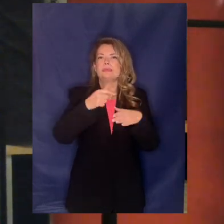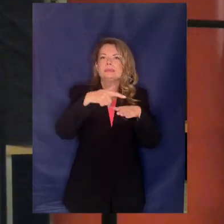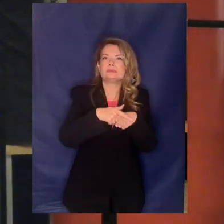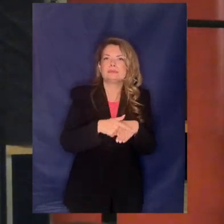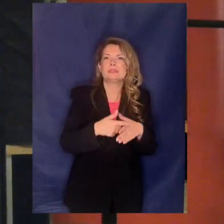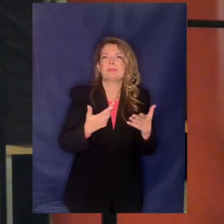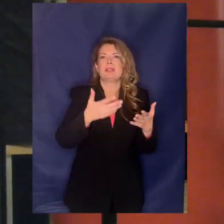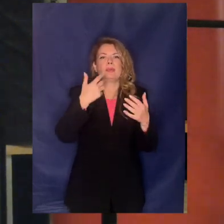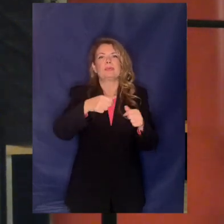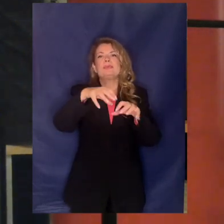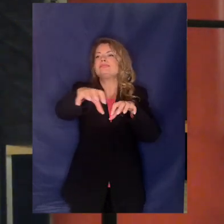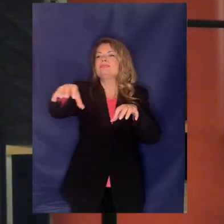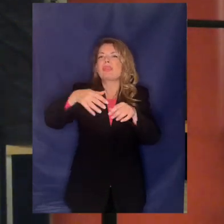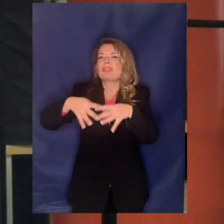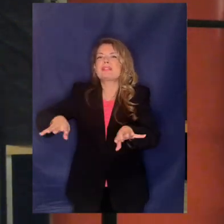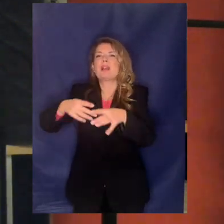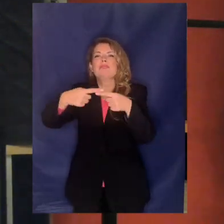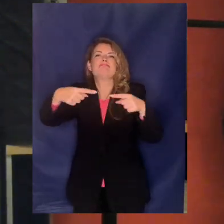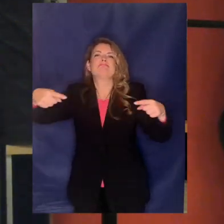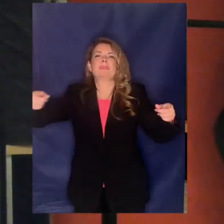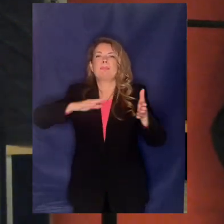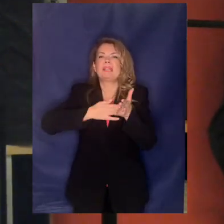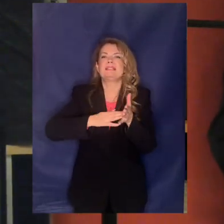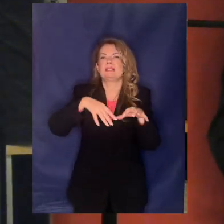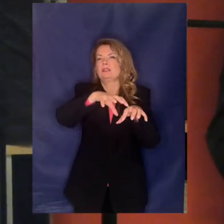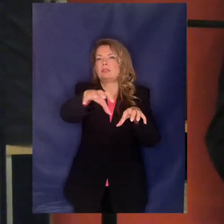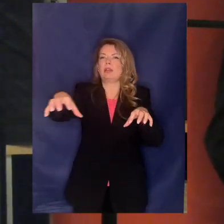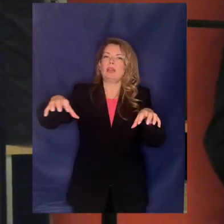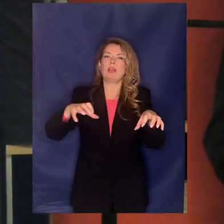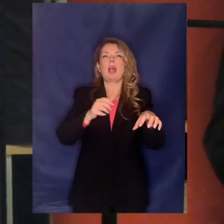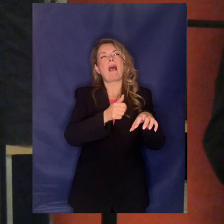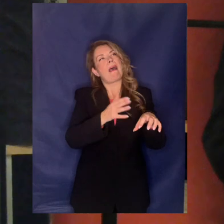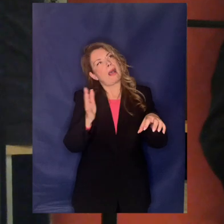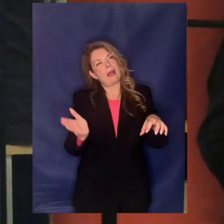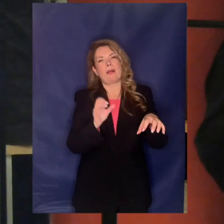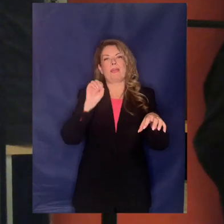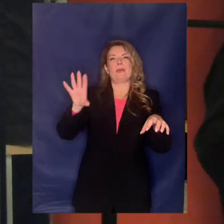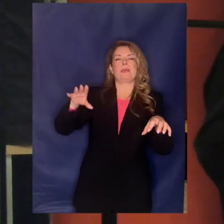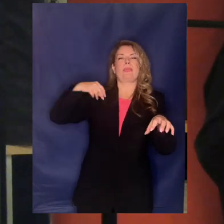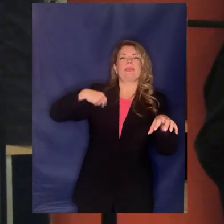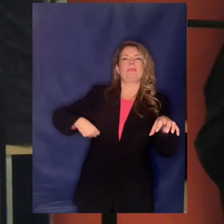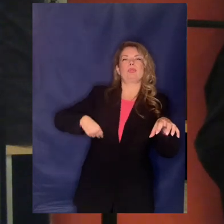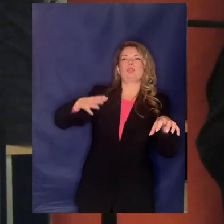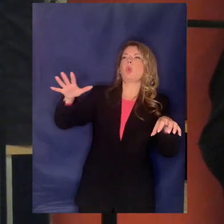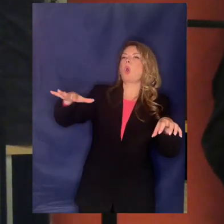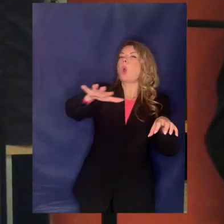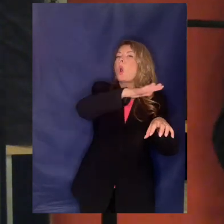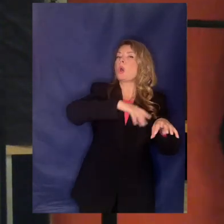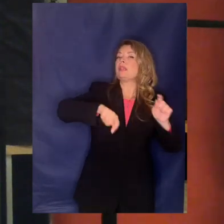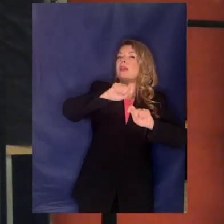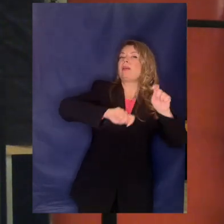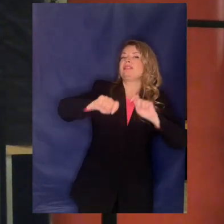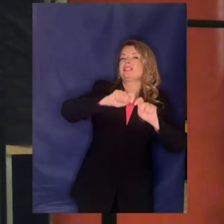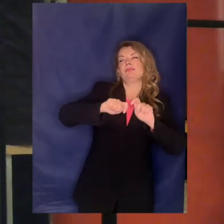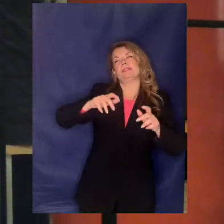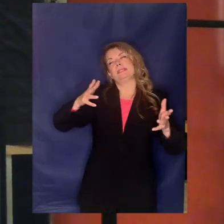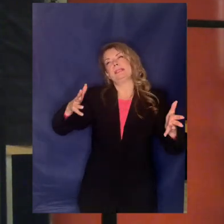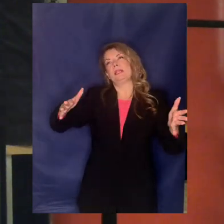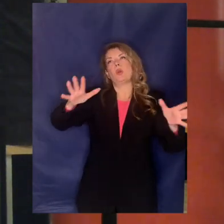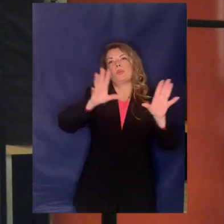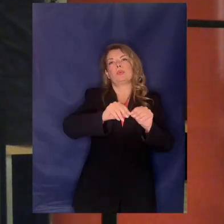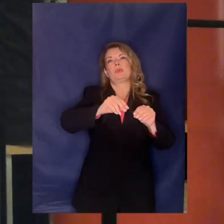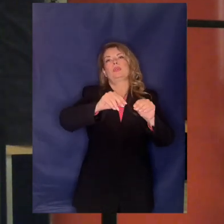αντιστάσια, τα δίκτυα παραχωρώντως βέβαια όλη αυτή τη συντήρηση σε ιδιώτες